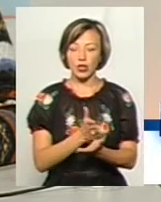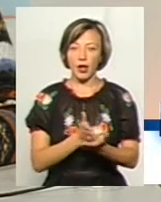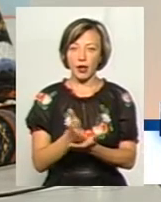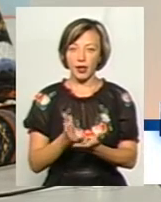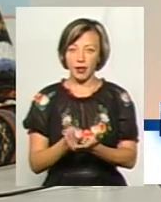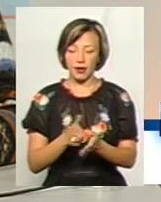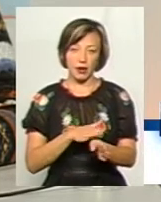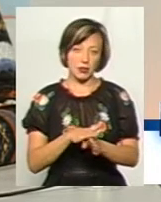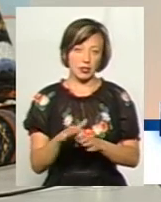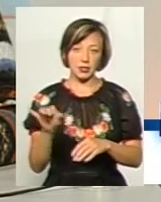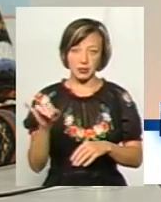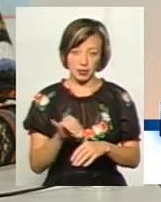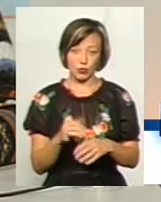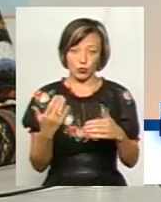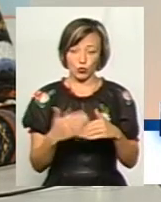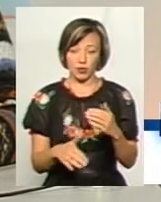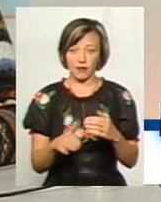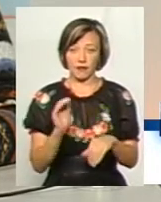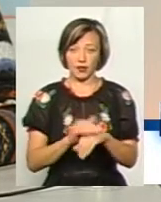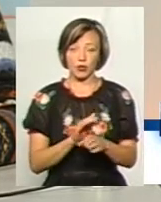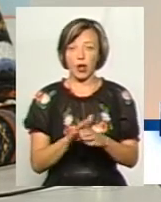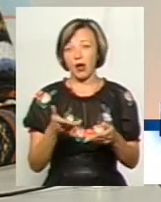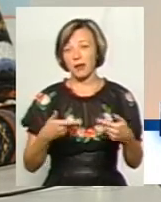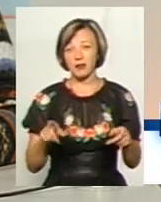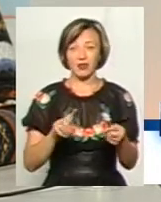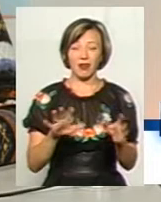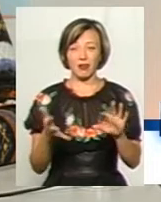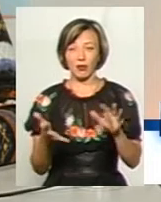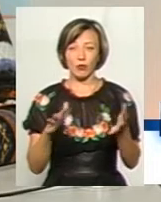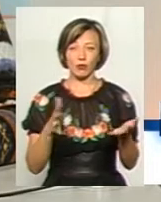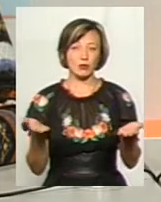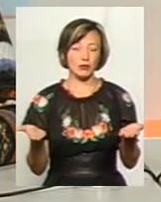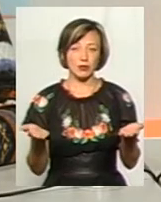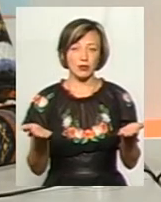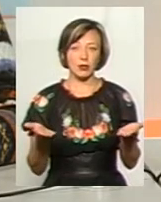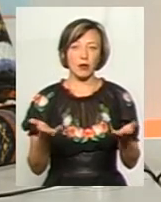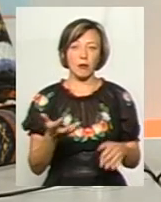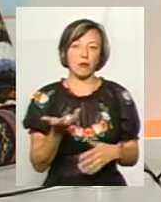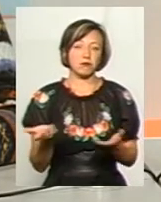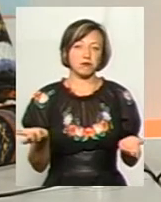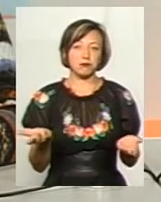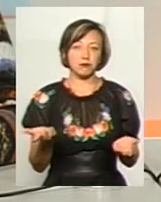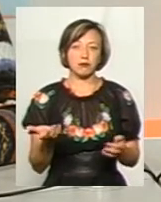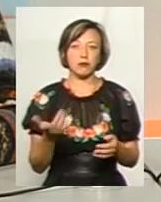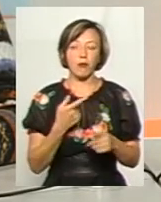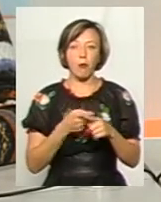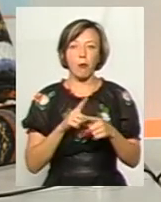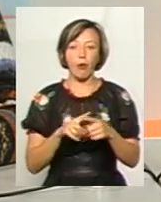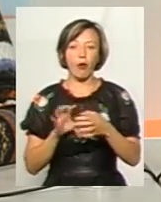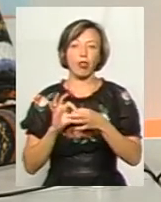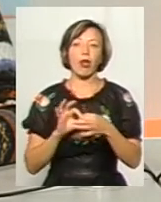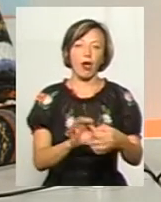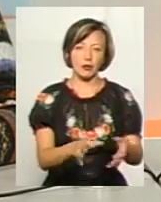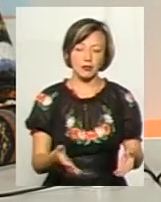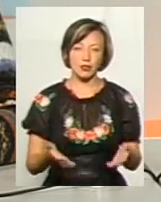і реалізовувати, власне, каже, а ми так, якось, по інтуїції, по інерції, скоріше, це буде